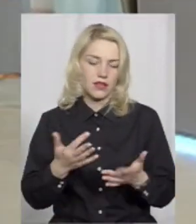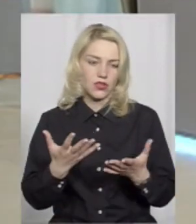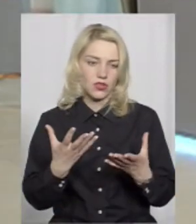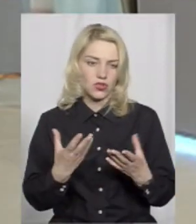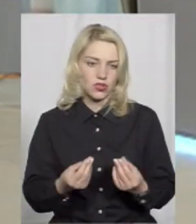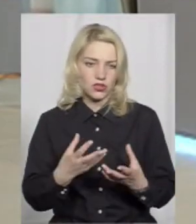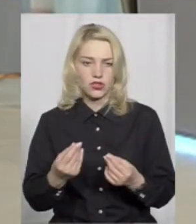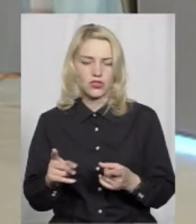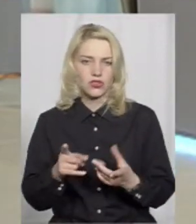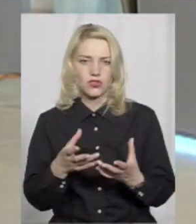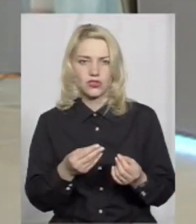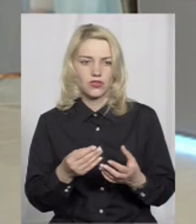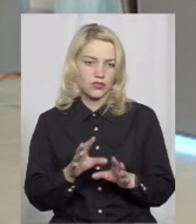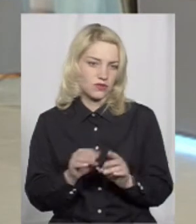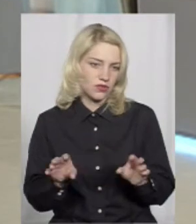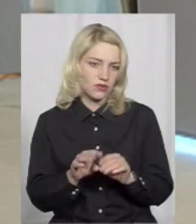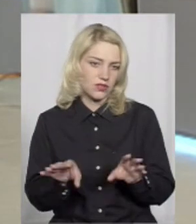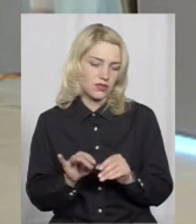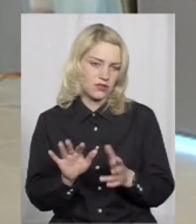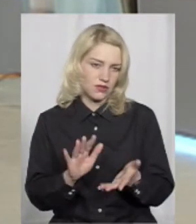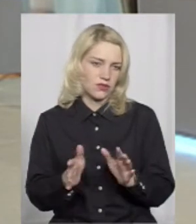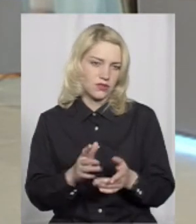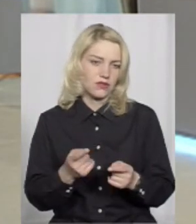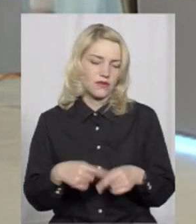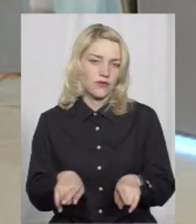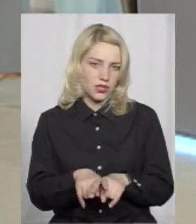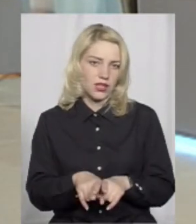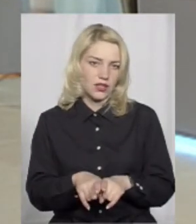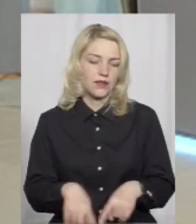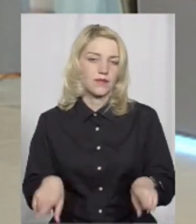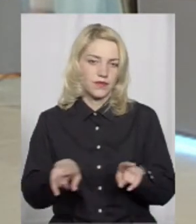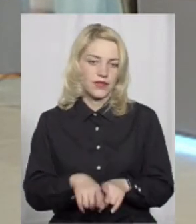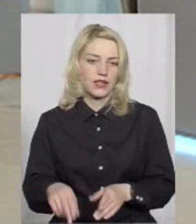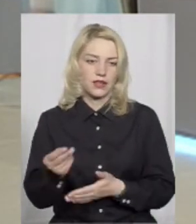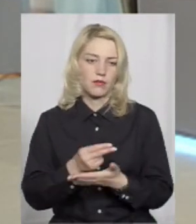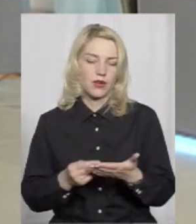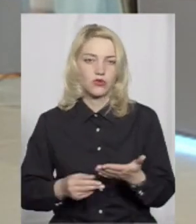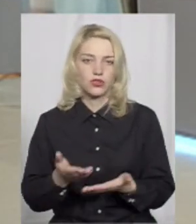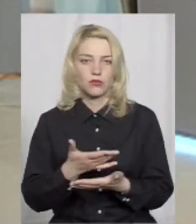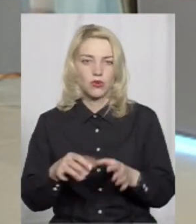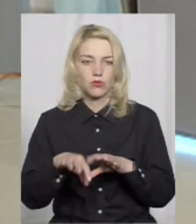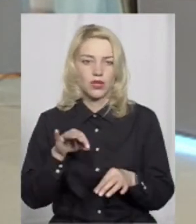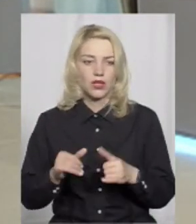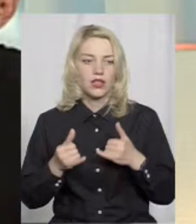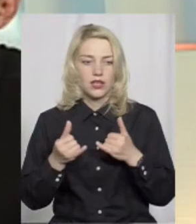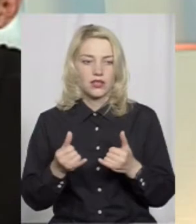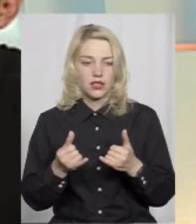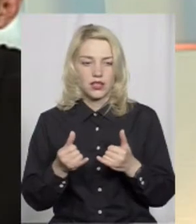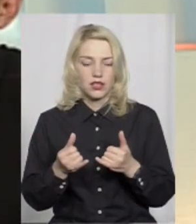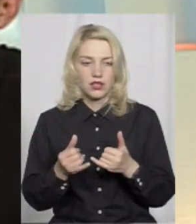здається, ще щось з здається, було. все, п'ять. Ну, отакі от малюночки ми обирали самі такі